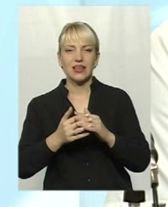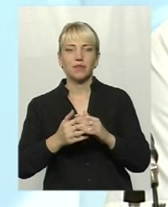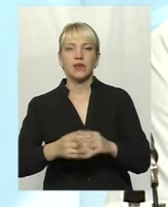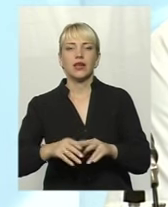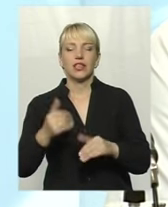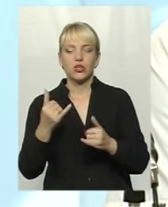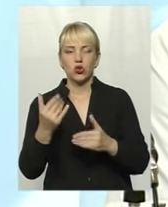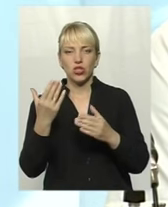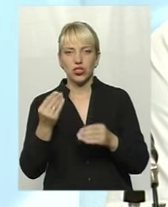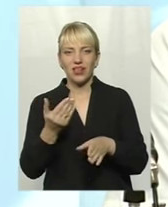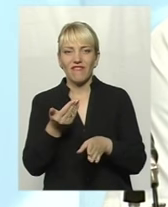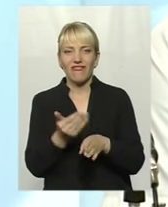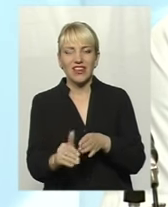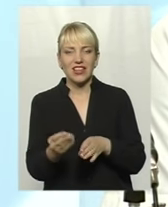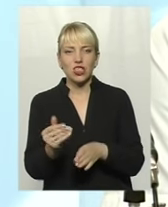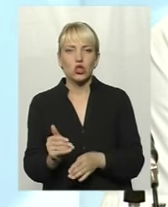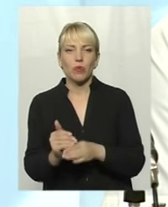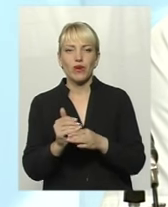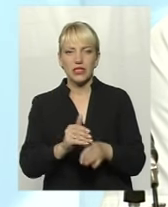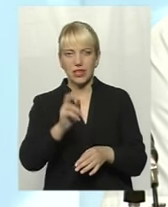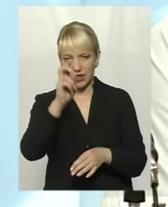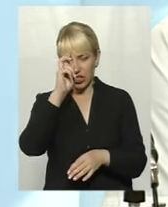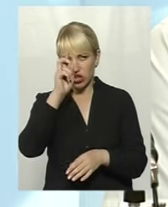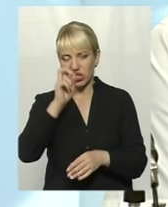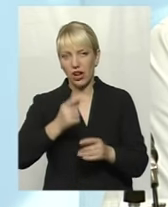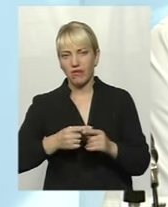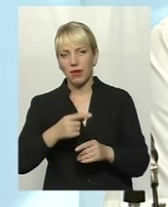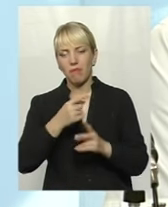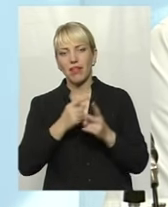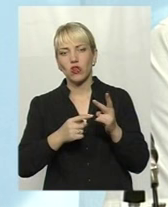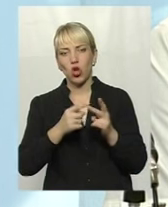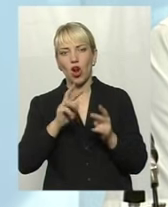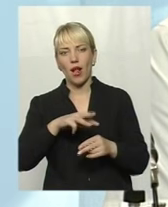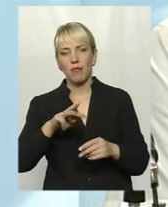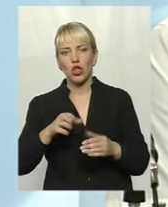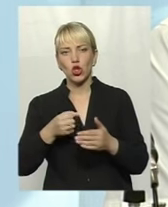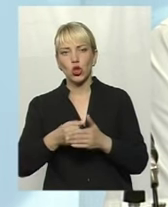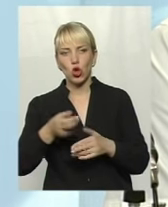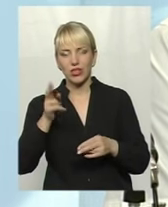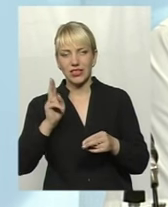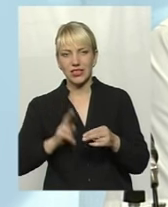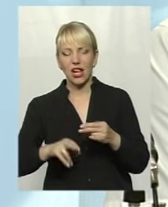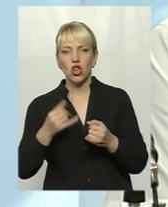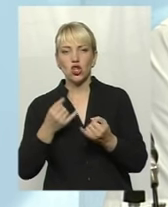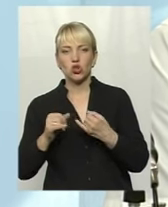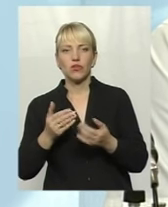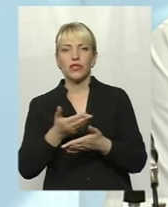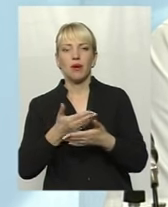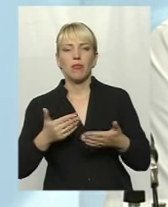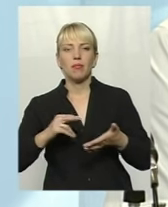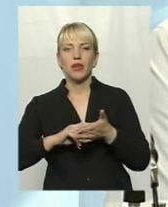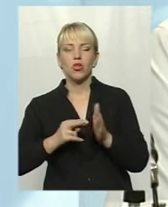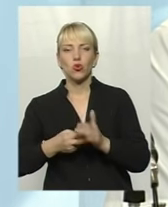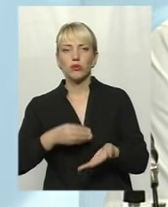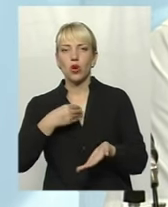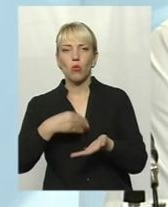субенції державного бюджету півтора мільйона і буквально десь до кінця жовтня ми плануємо закупити новий автобус. Тому на